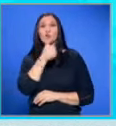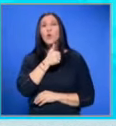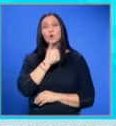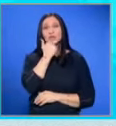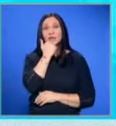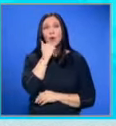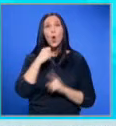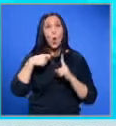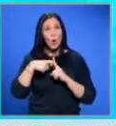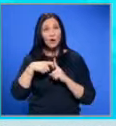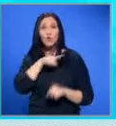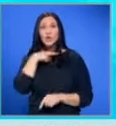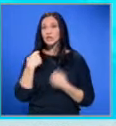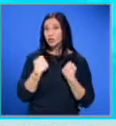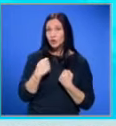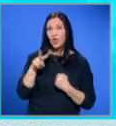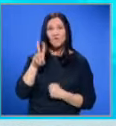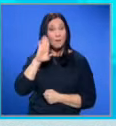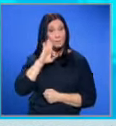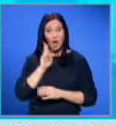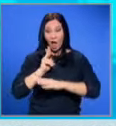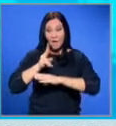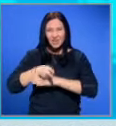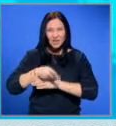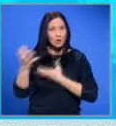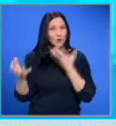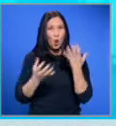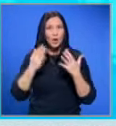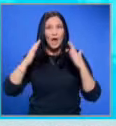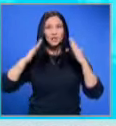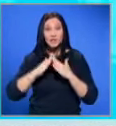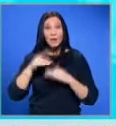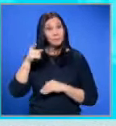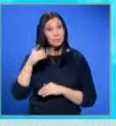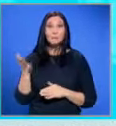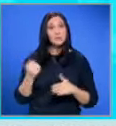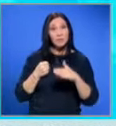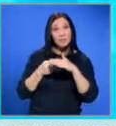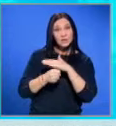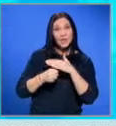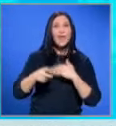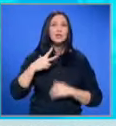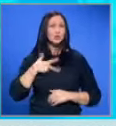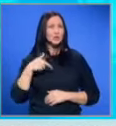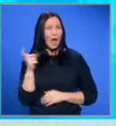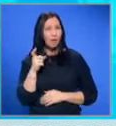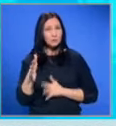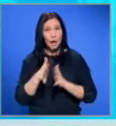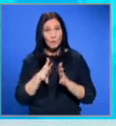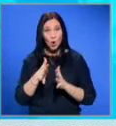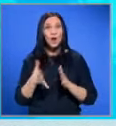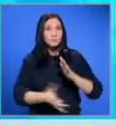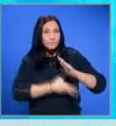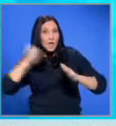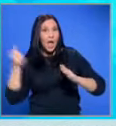Коларово. С риск за живота си двамата мъже влизат в горящата сграда, където били настанени социално слаби хора